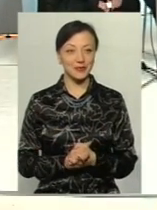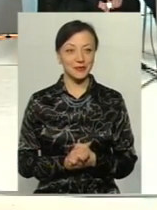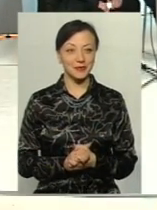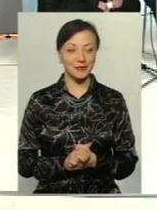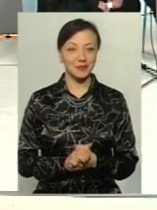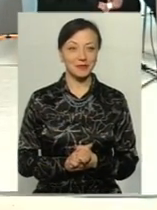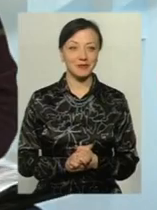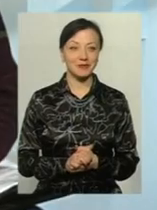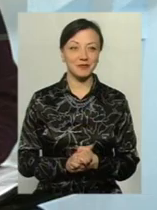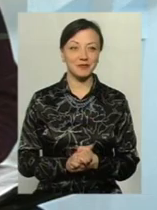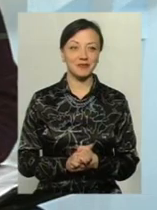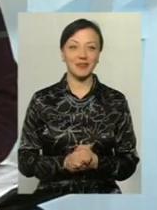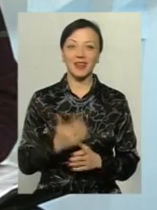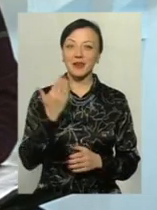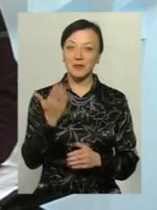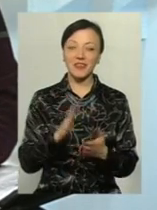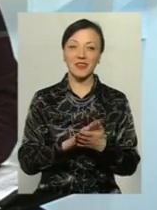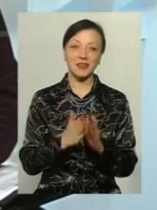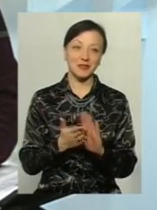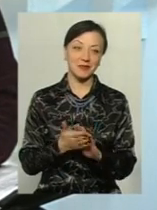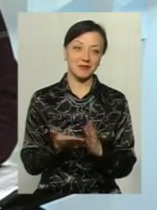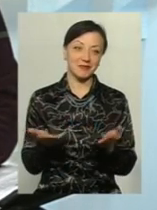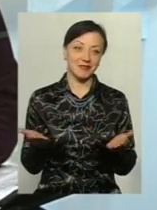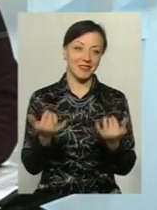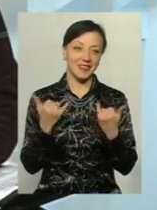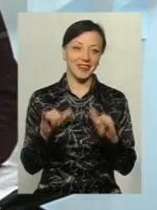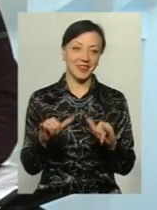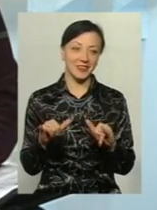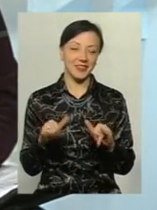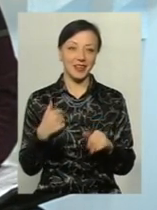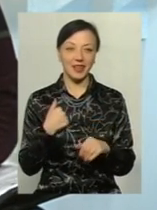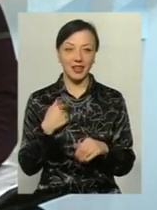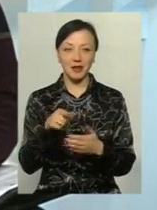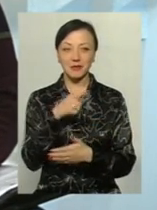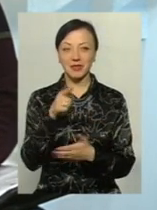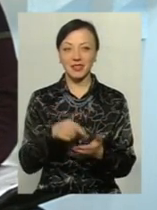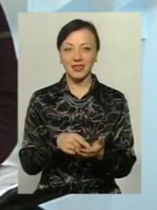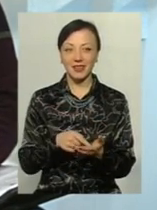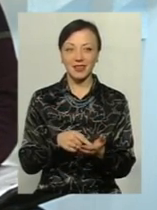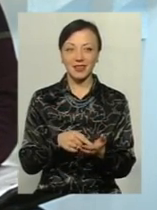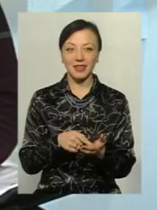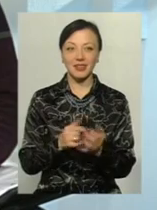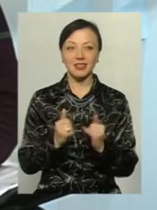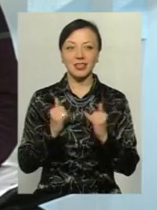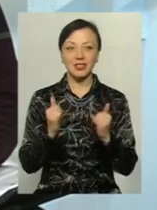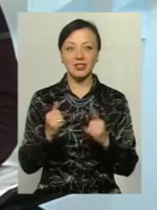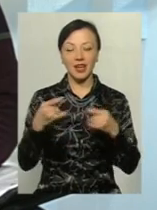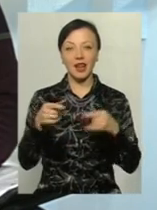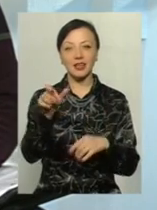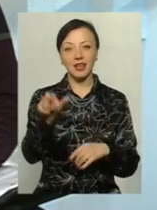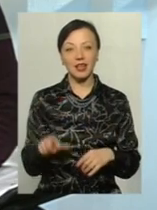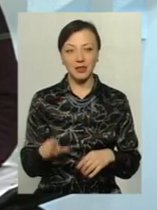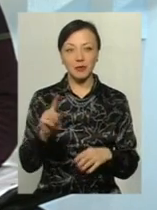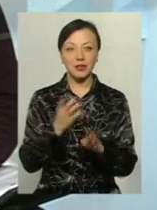Що ж, мені ваша позиція дивна справді. Я ставлю запитання. Шановний глядач,